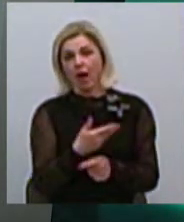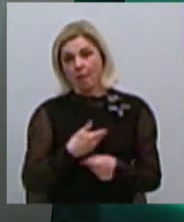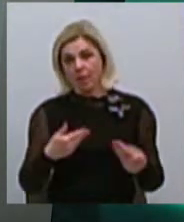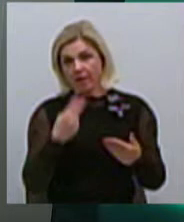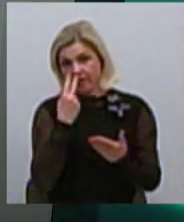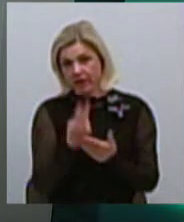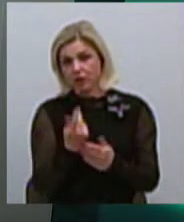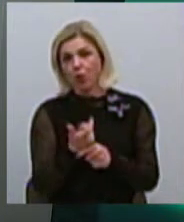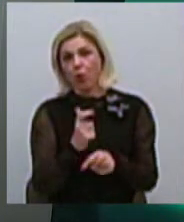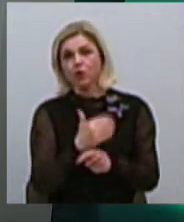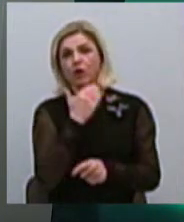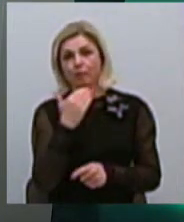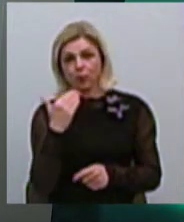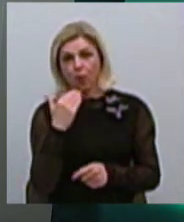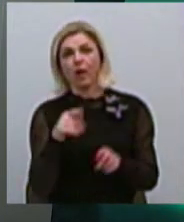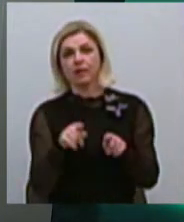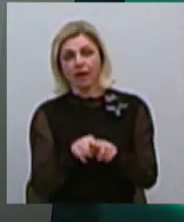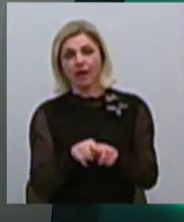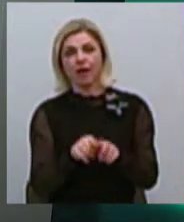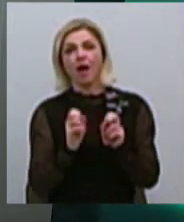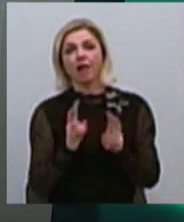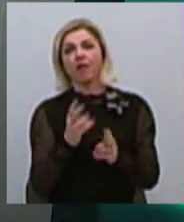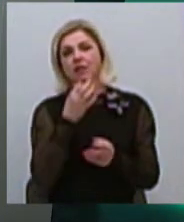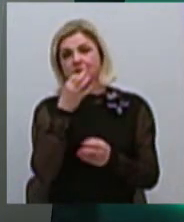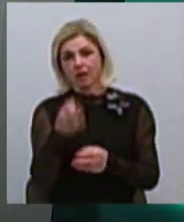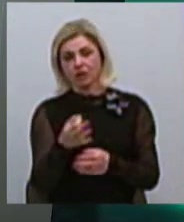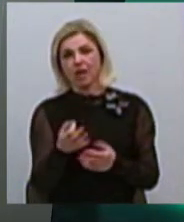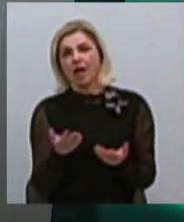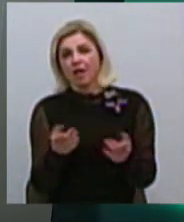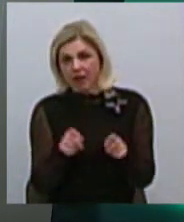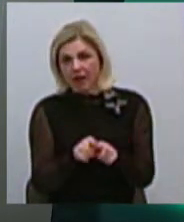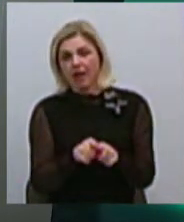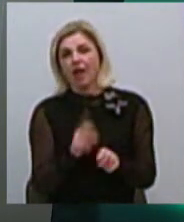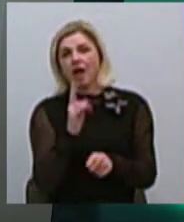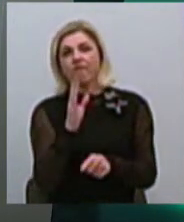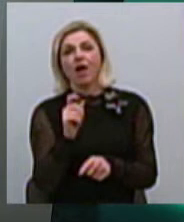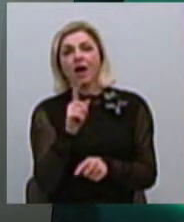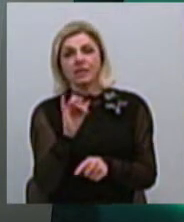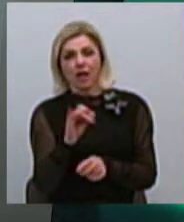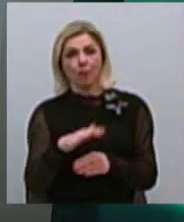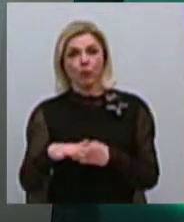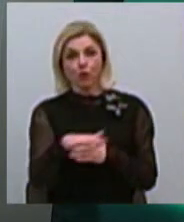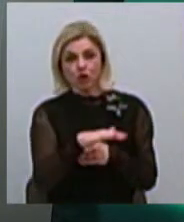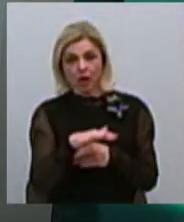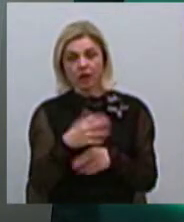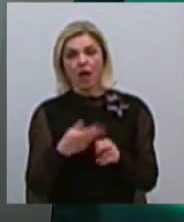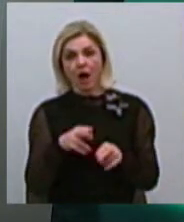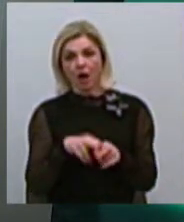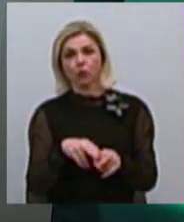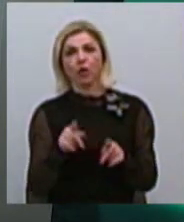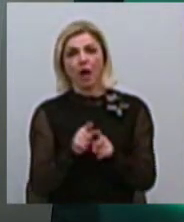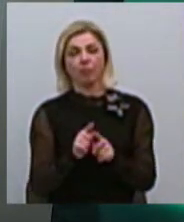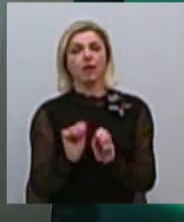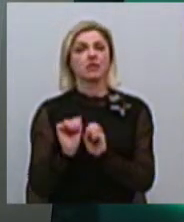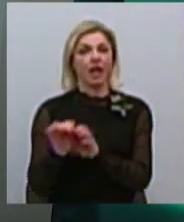дуже багато таких квазі-площадок, які разово закинуты громаді в